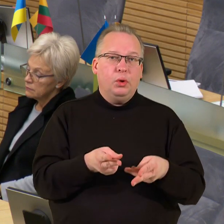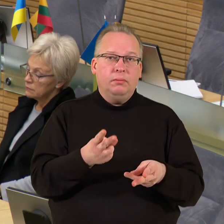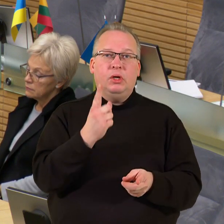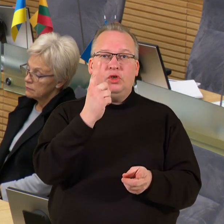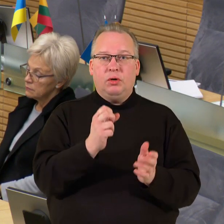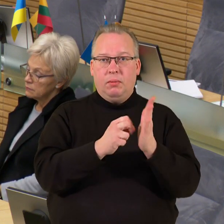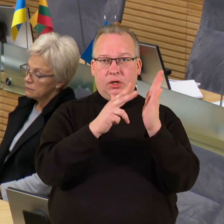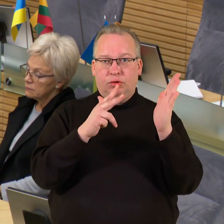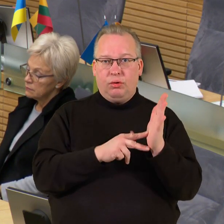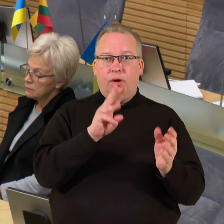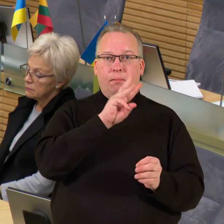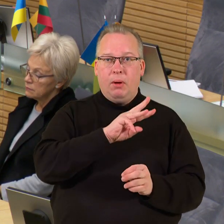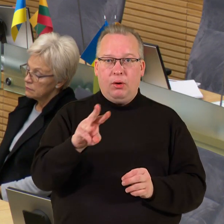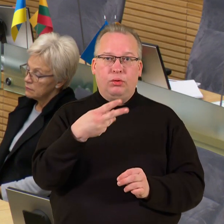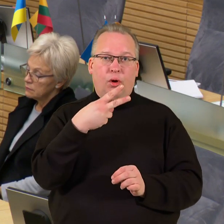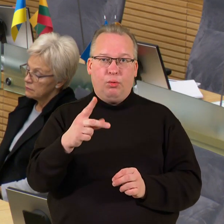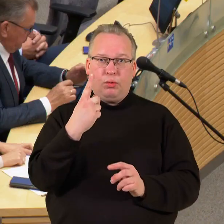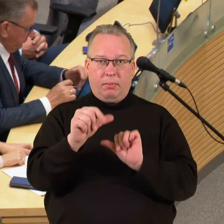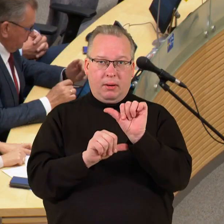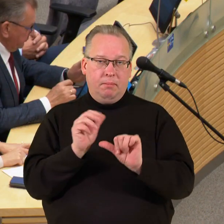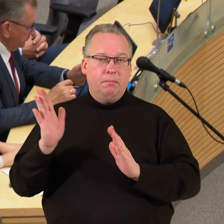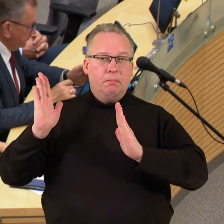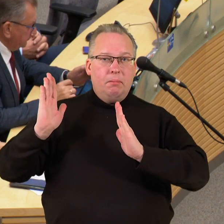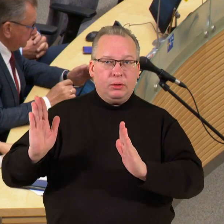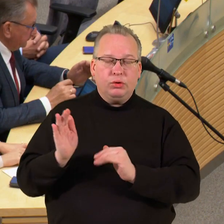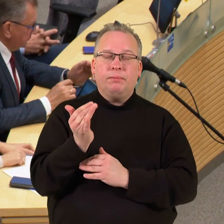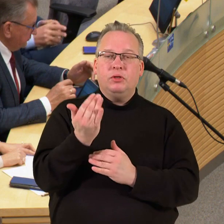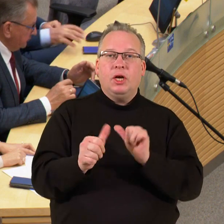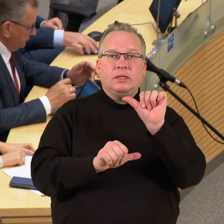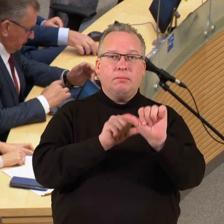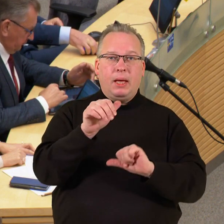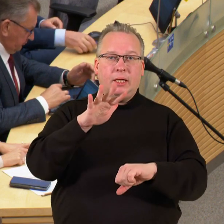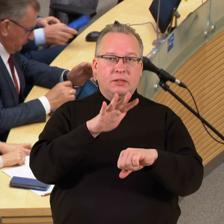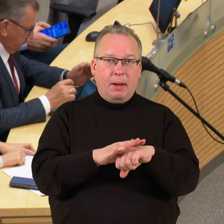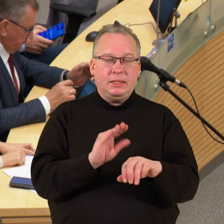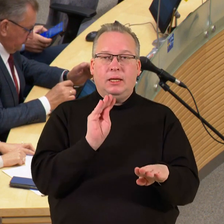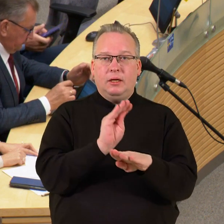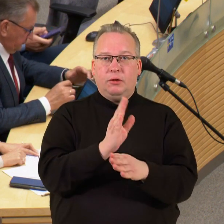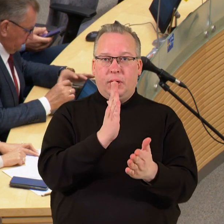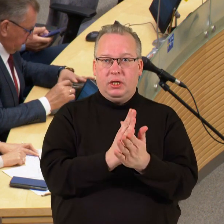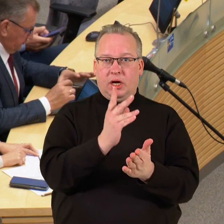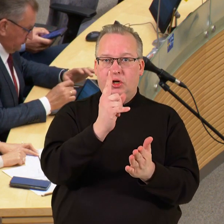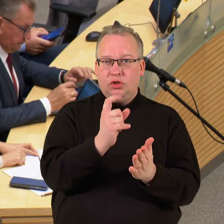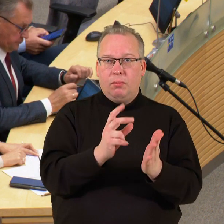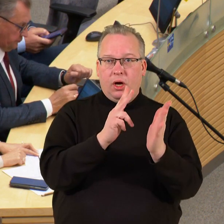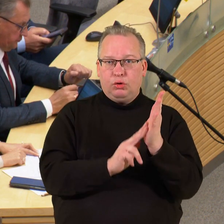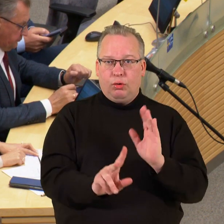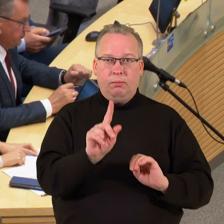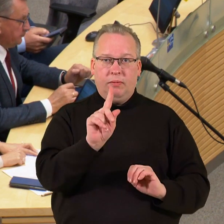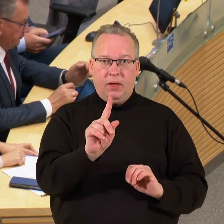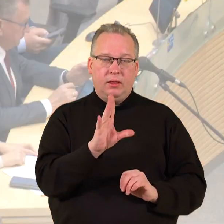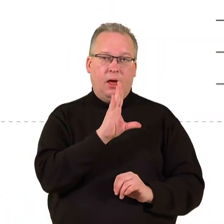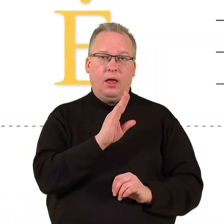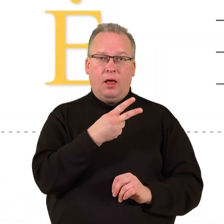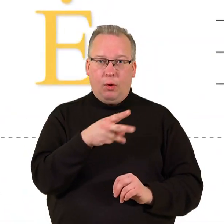118 milijonų eurų per metus. Šiemet pareiginės algos bazinis dydis siekia 181 eurą.